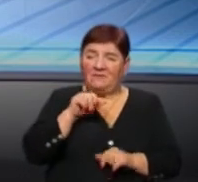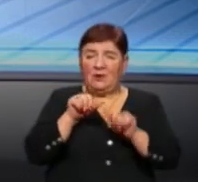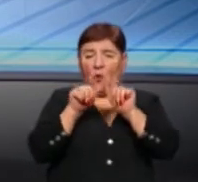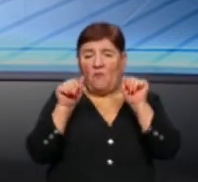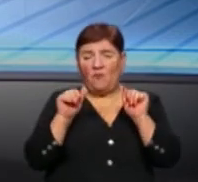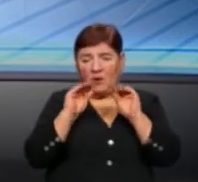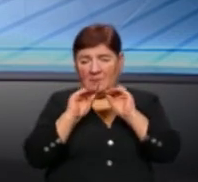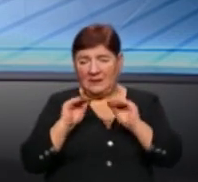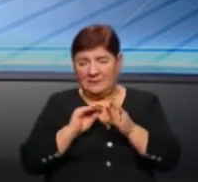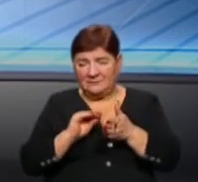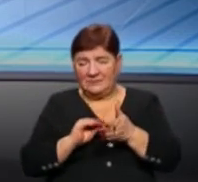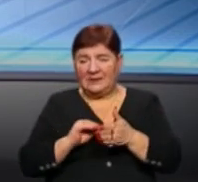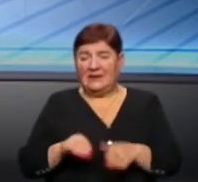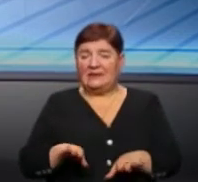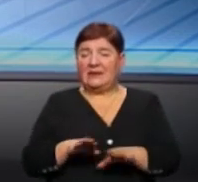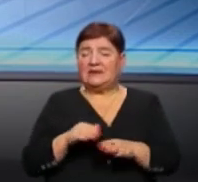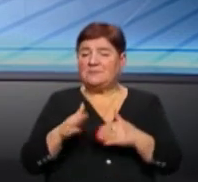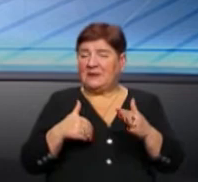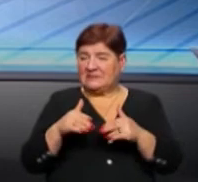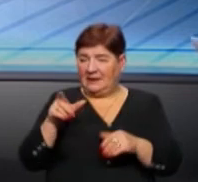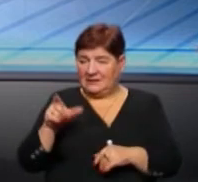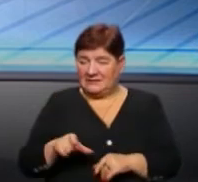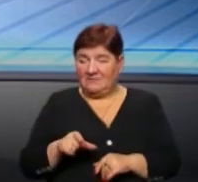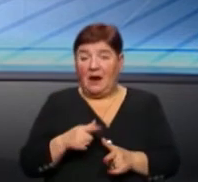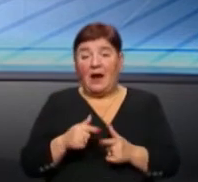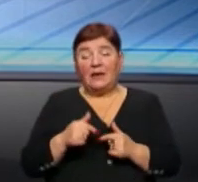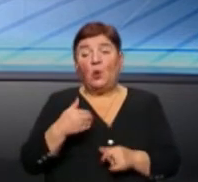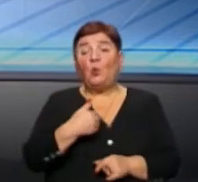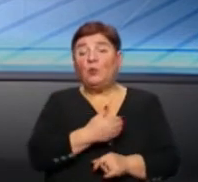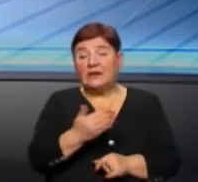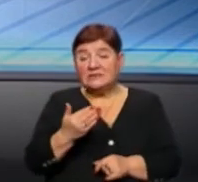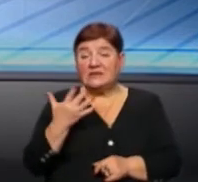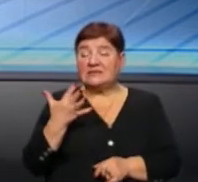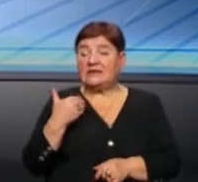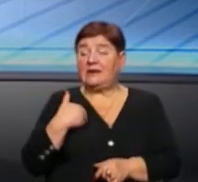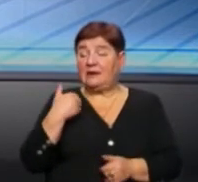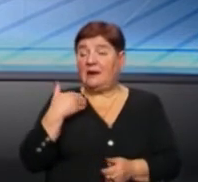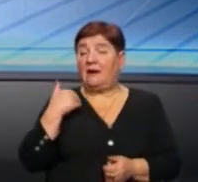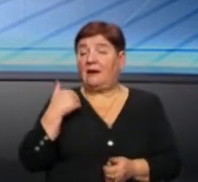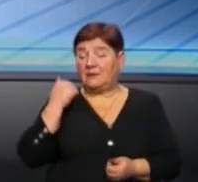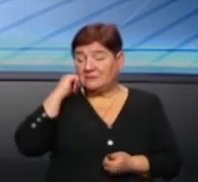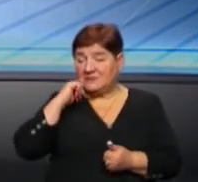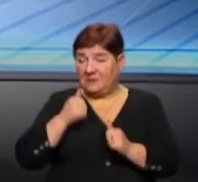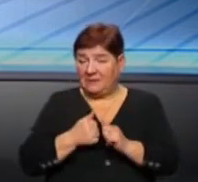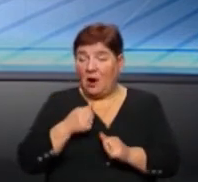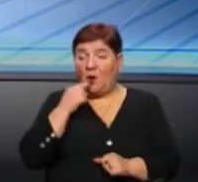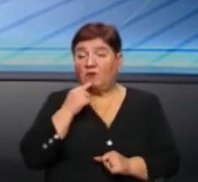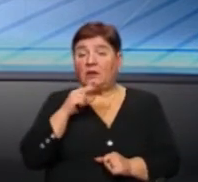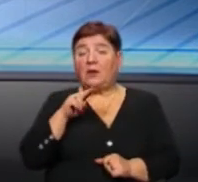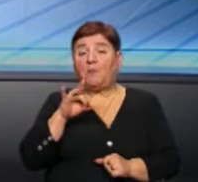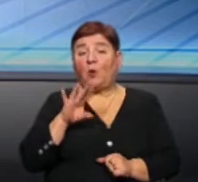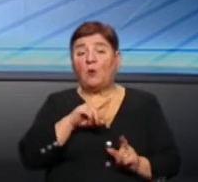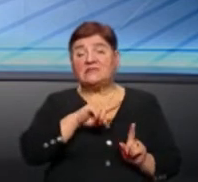якби, питання кваліфікації спеціалістів. Але у нас, наскільки я пам'ятаю, якщо говорити про Закарпаття,